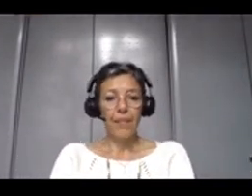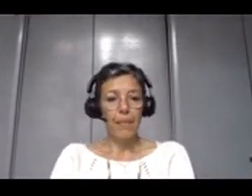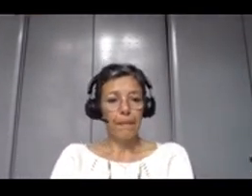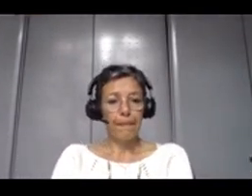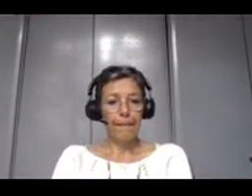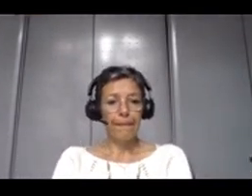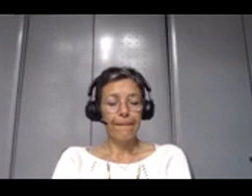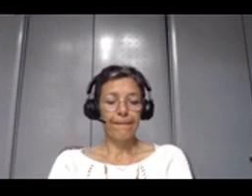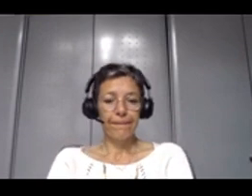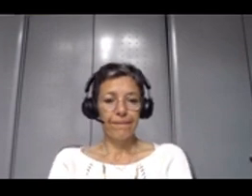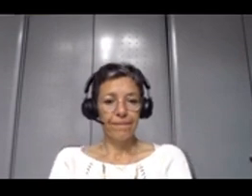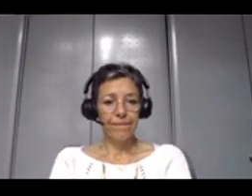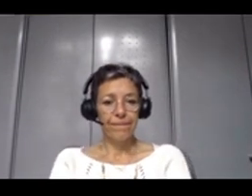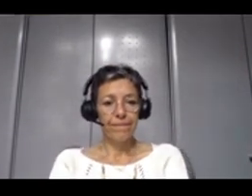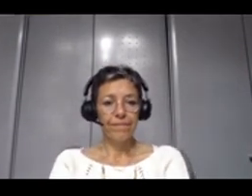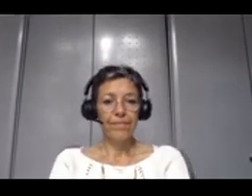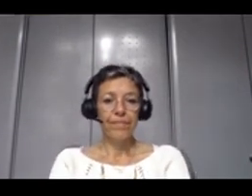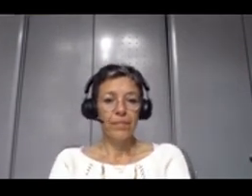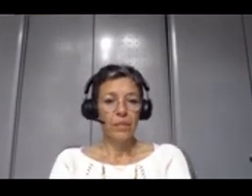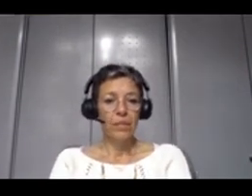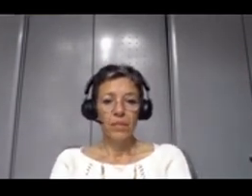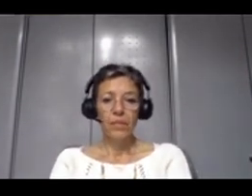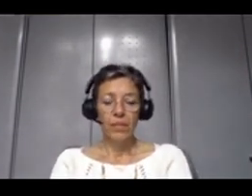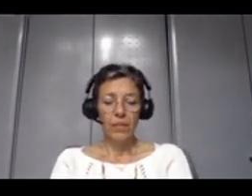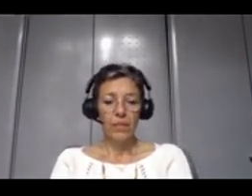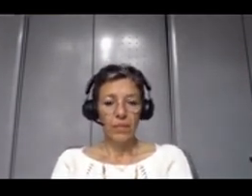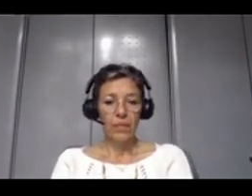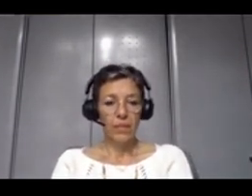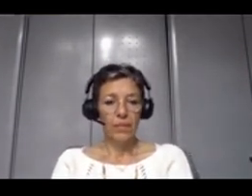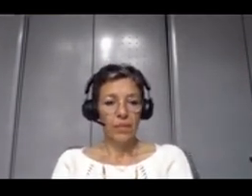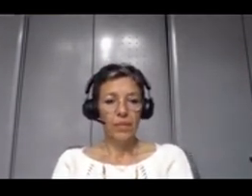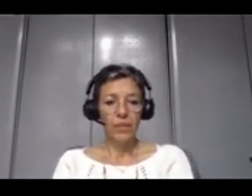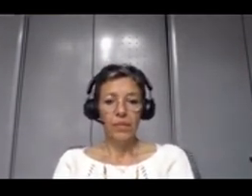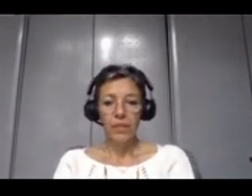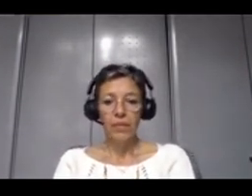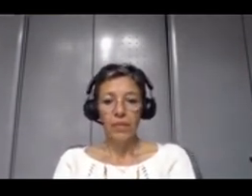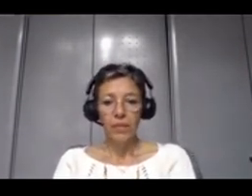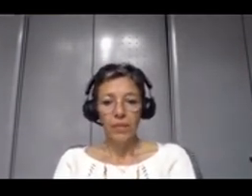la normalisation. Je vous montre quelques exemples.